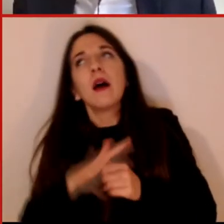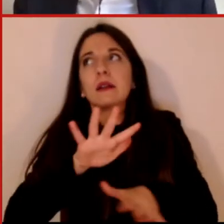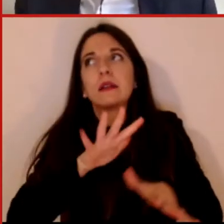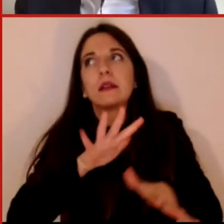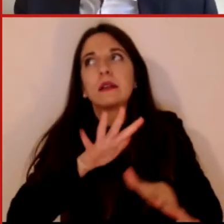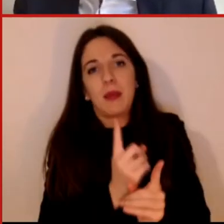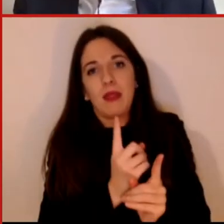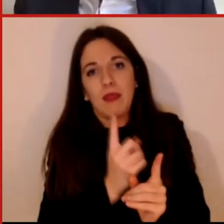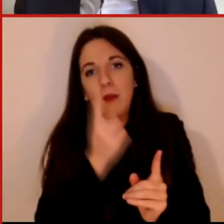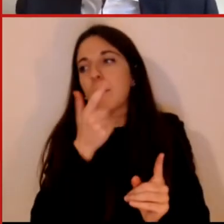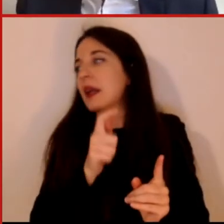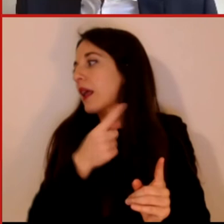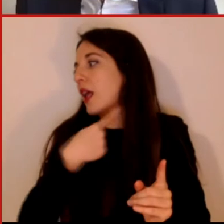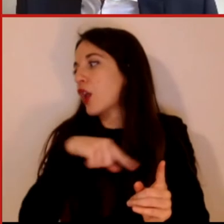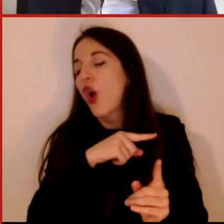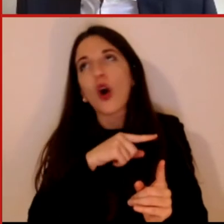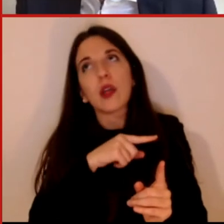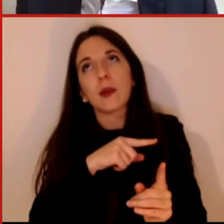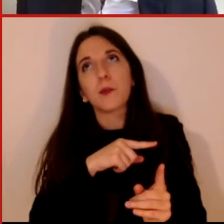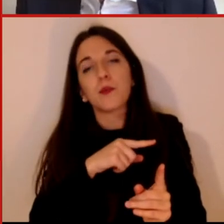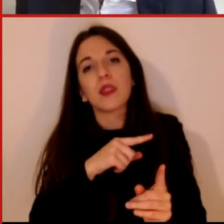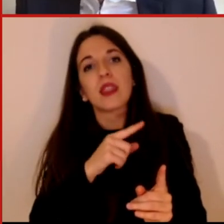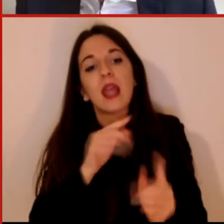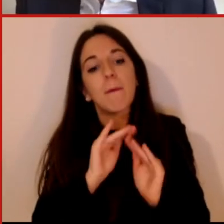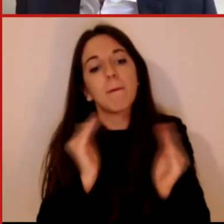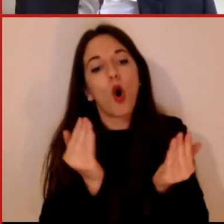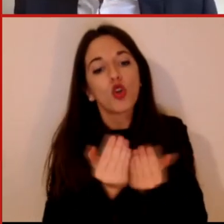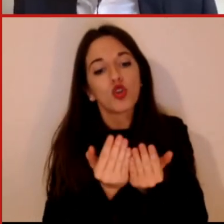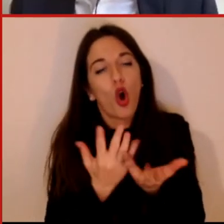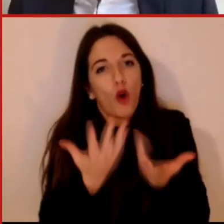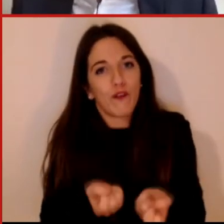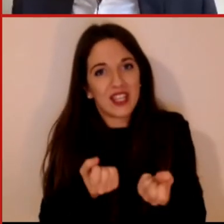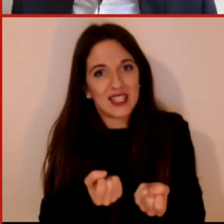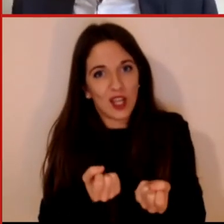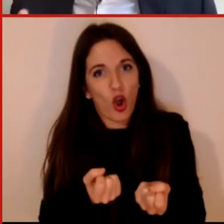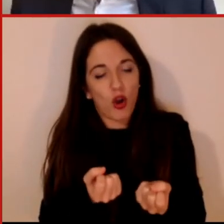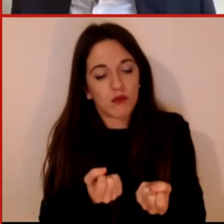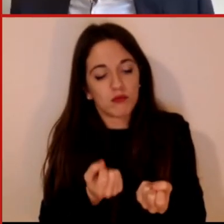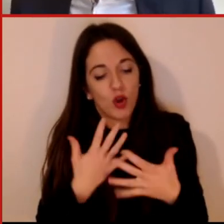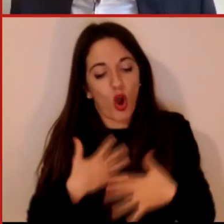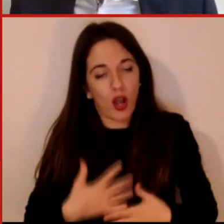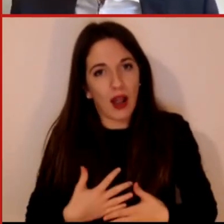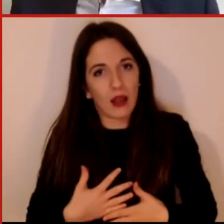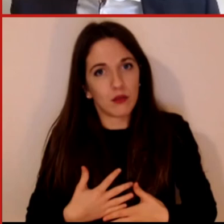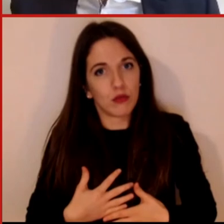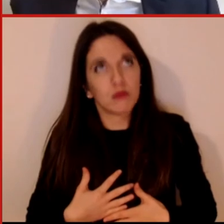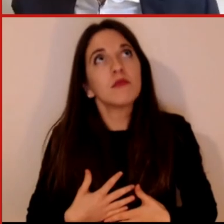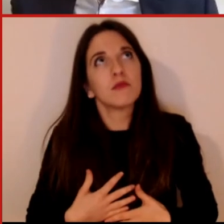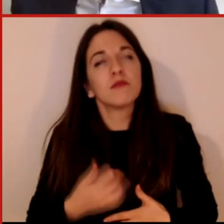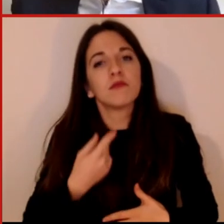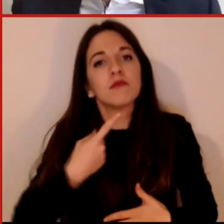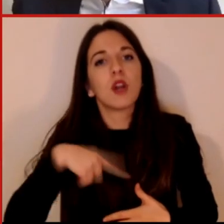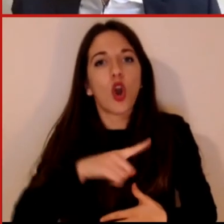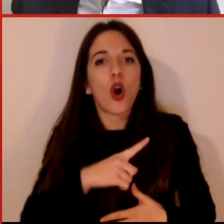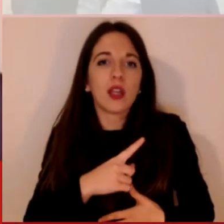acquisiamo una personalizzazione su quello che è il mondo dei social e della tecnologia. Io invito tutti a pensare a quanto siamo